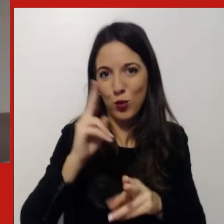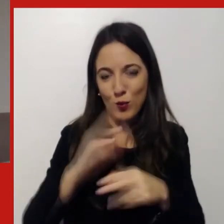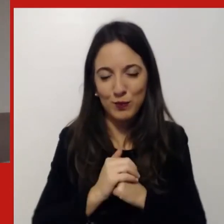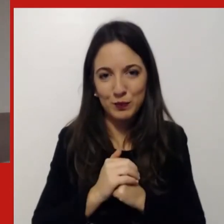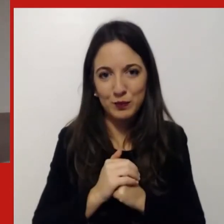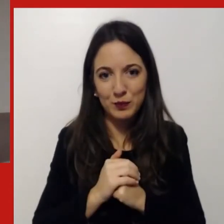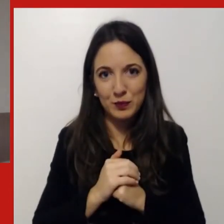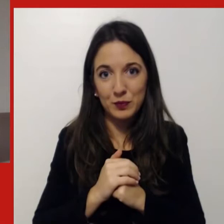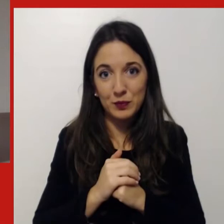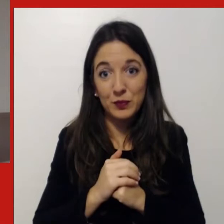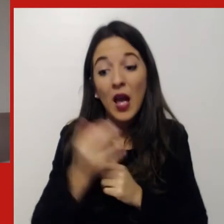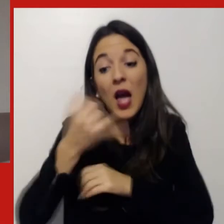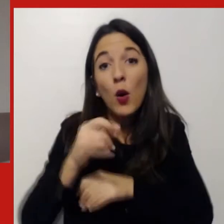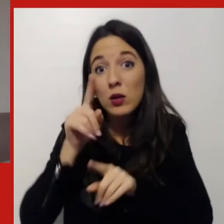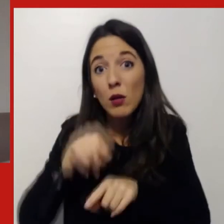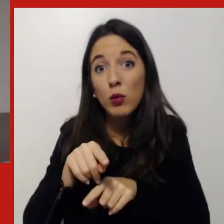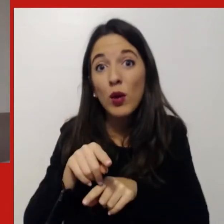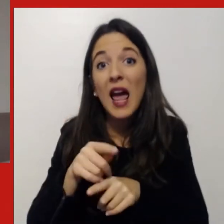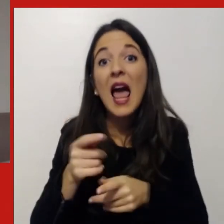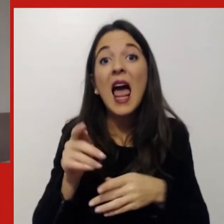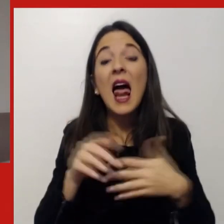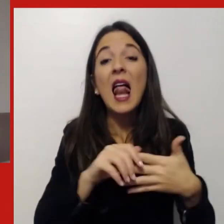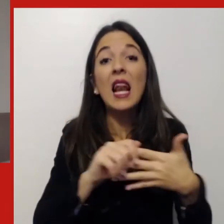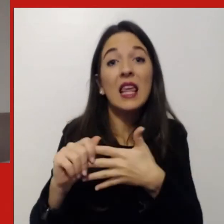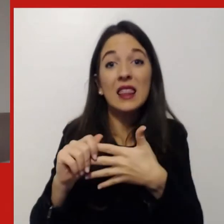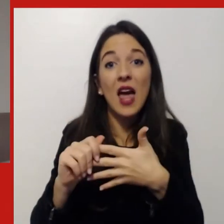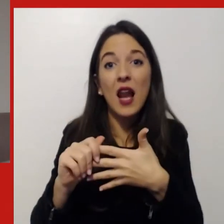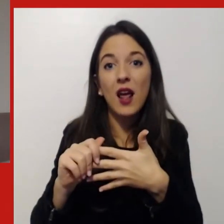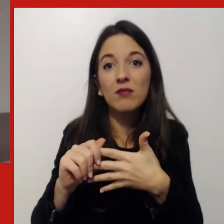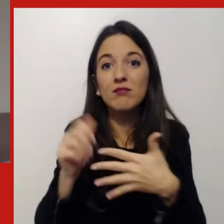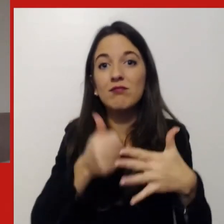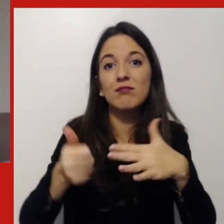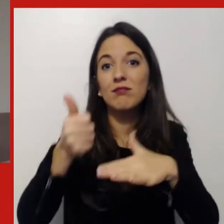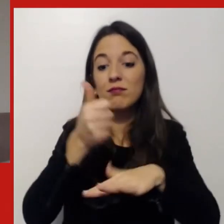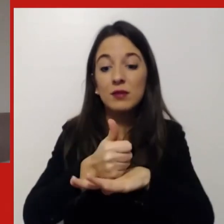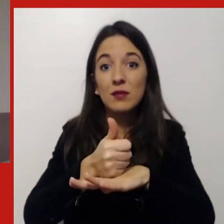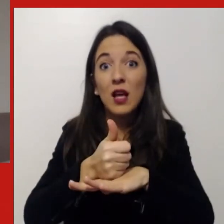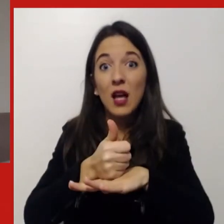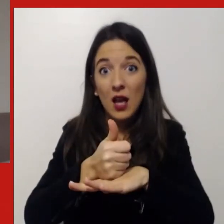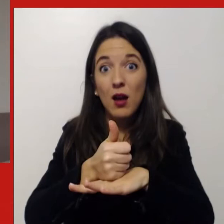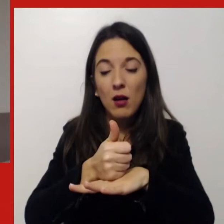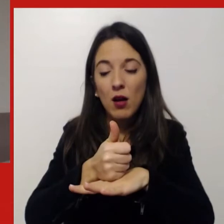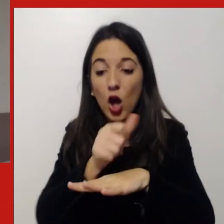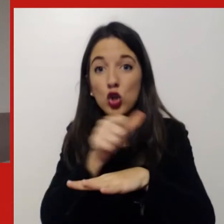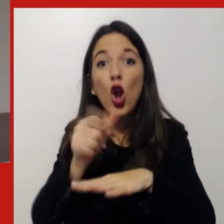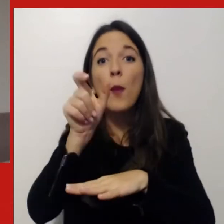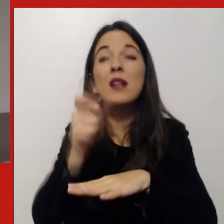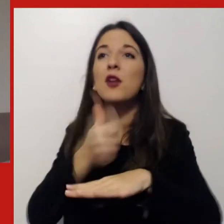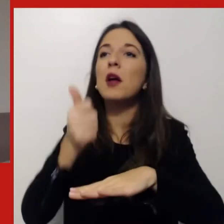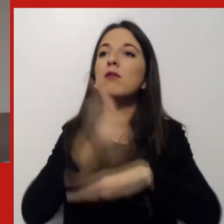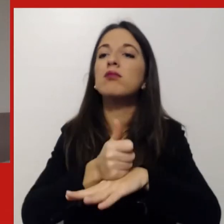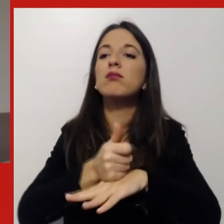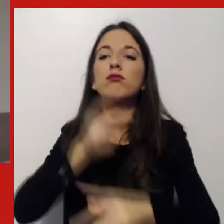'ibridizzazione della leadership, cioè il leader oggi non è più solo quello che sta in alto e prende le decisioni, ma è qualcuno che piuttosto sa